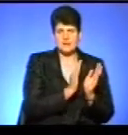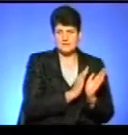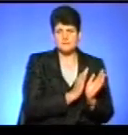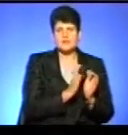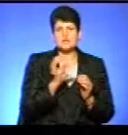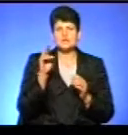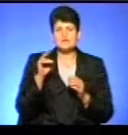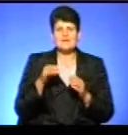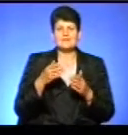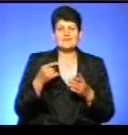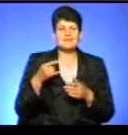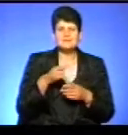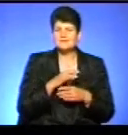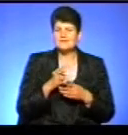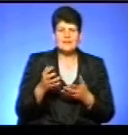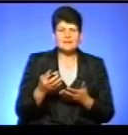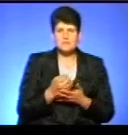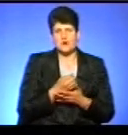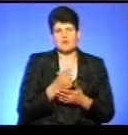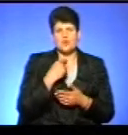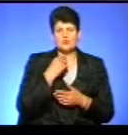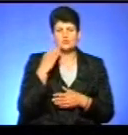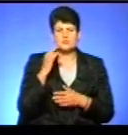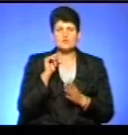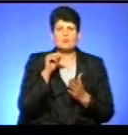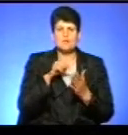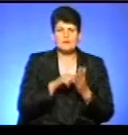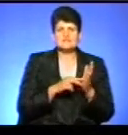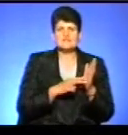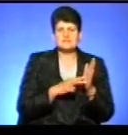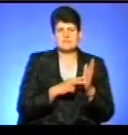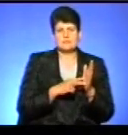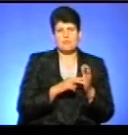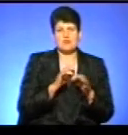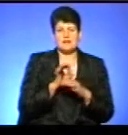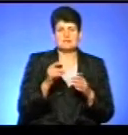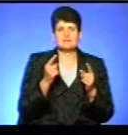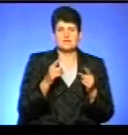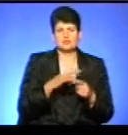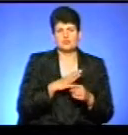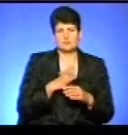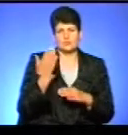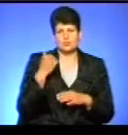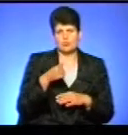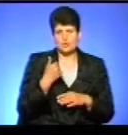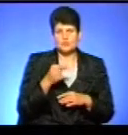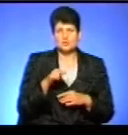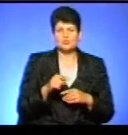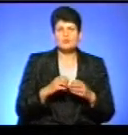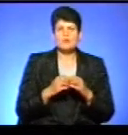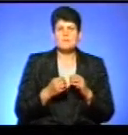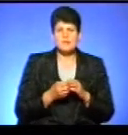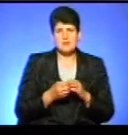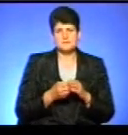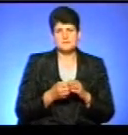Соціальні таксі не набрали достатню кількість голосів для того, щоб попасти в цих 7 проєктів великих, які були реалізовані минулого року. Тобто тут проблема